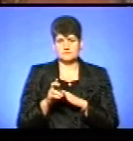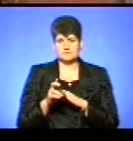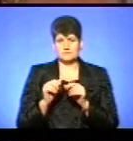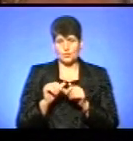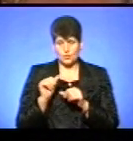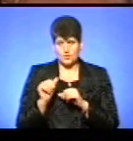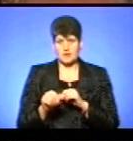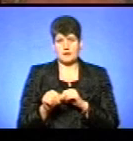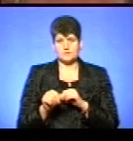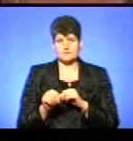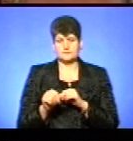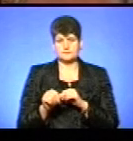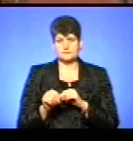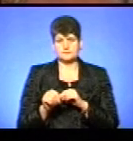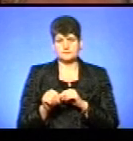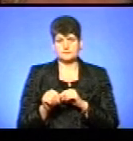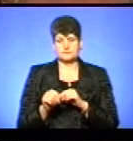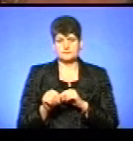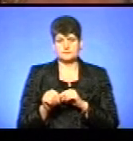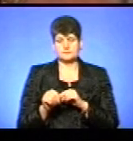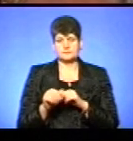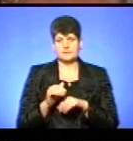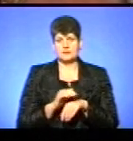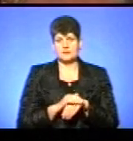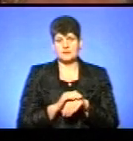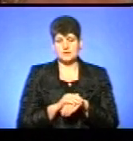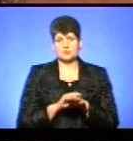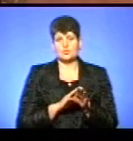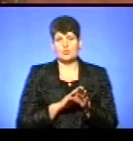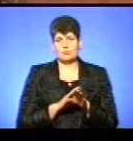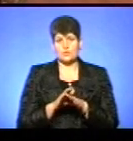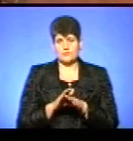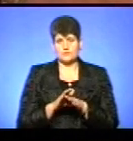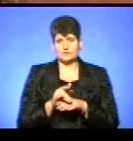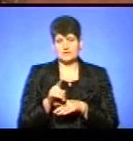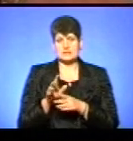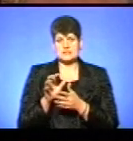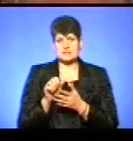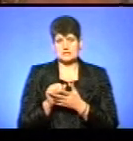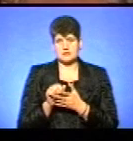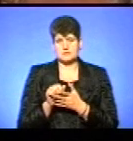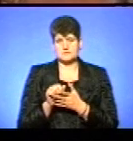окремо. І, фактично, вже повністю вони зайнялись